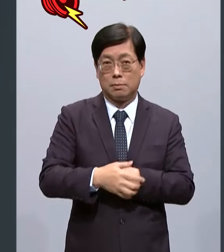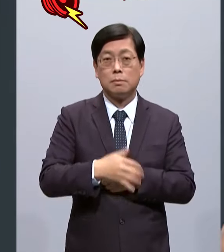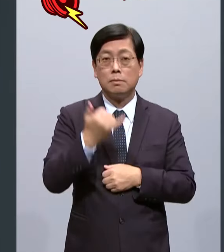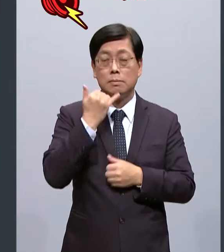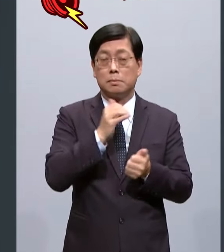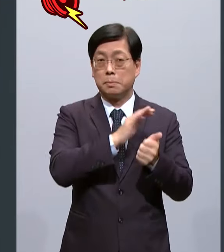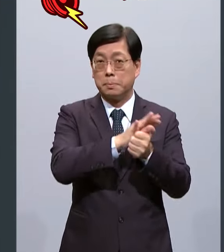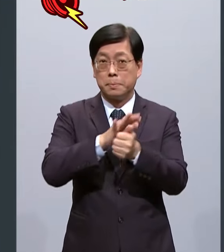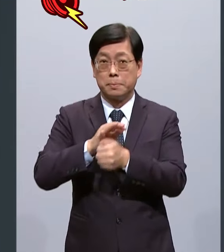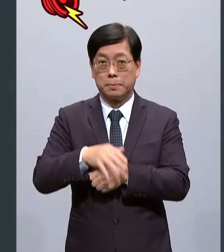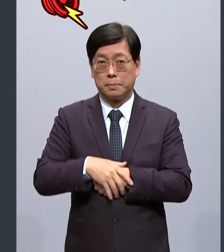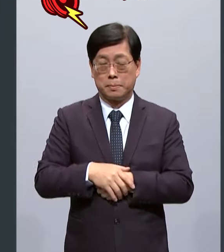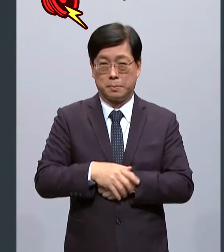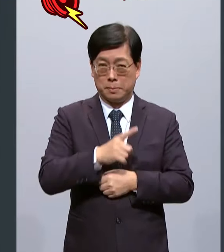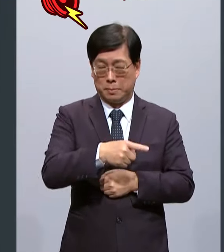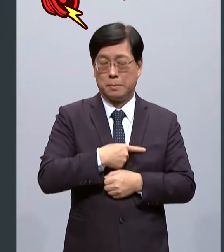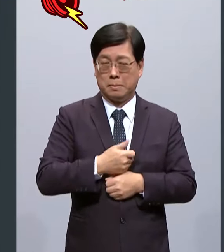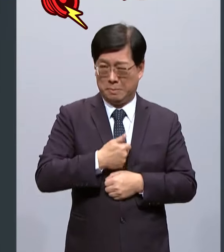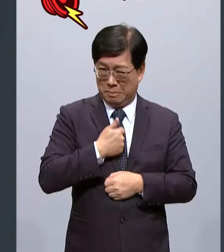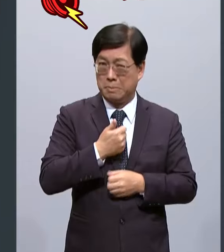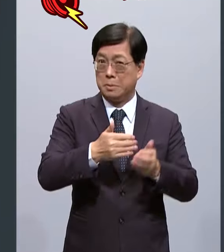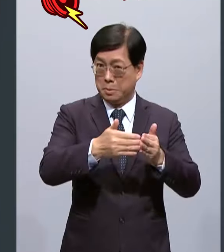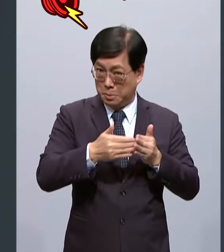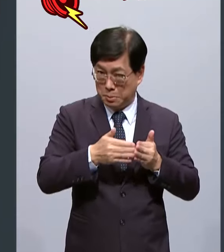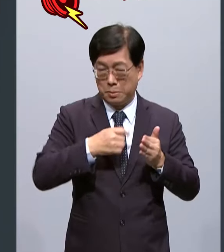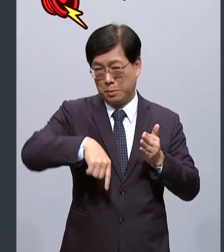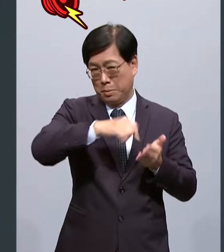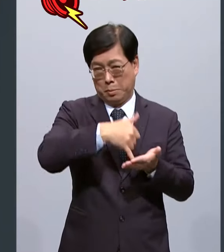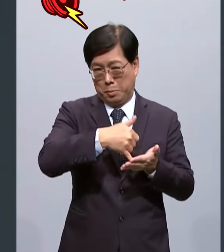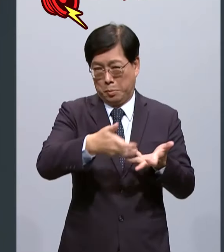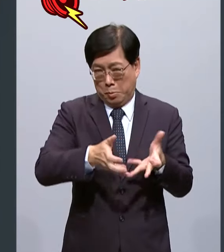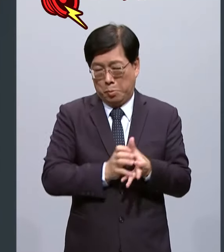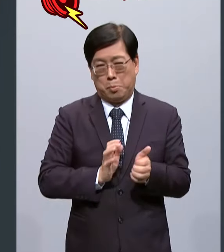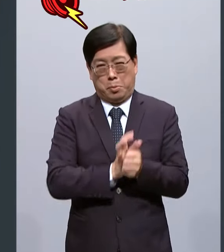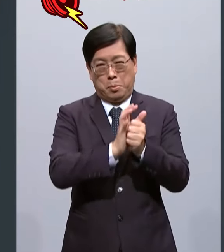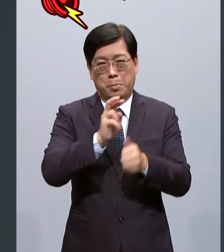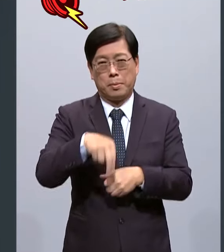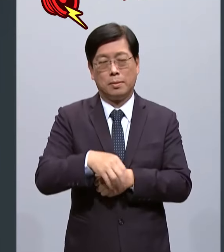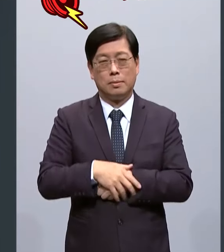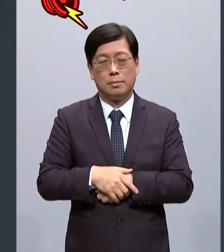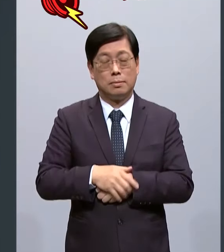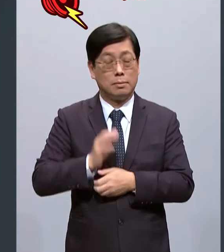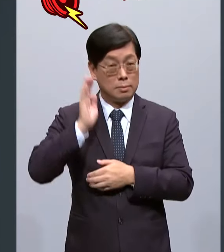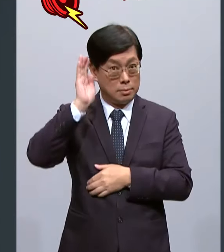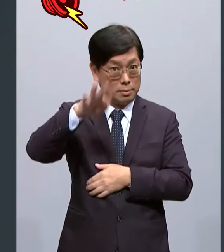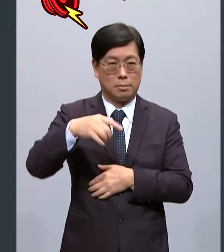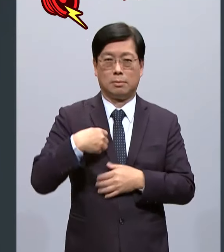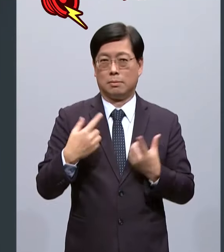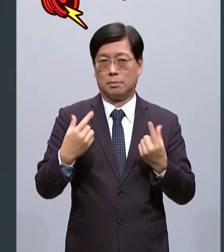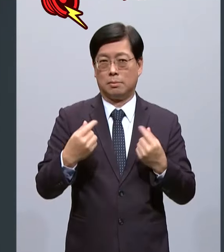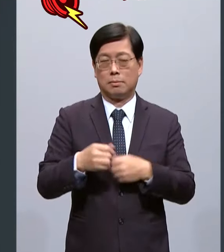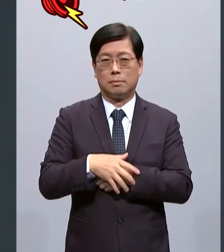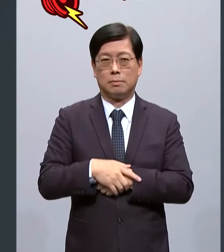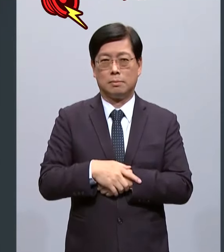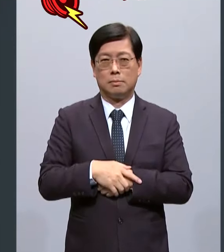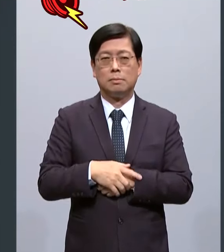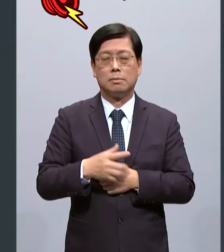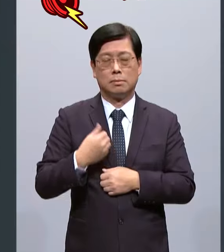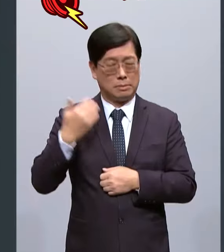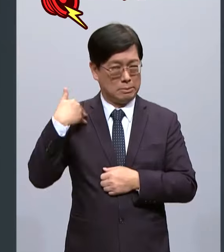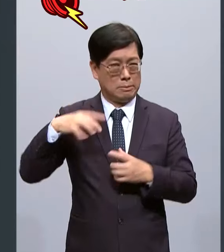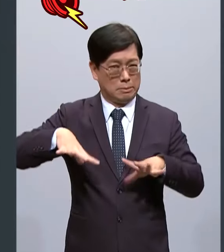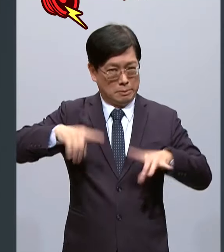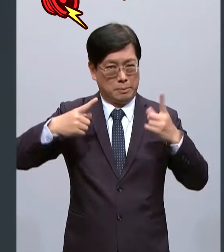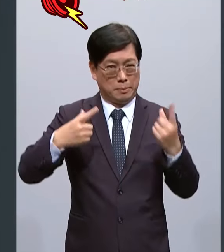帮助更多需要帮助的弱势的民众在未来我会一饼初衷